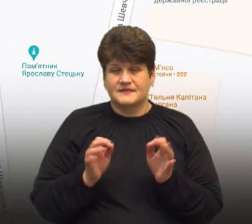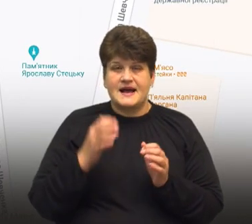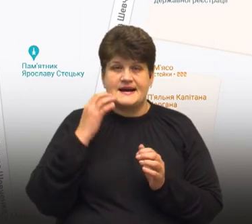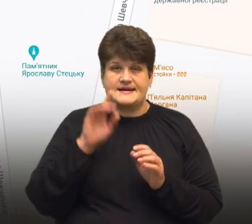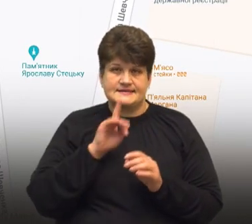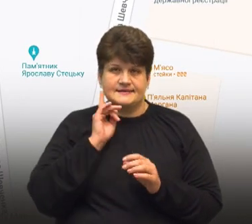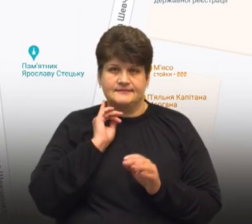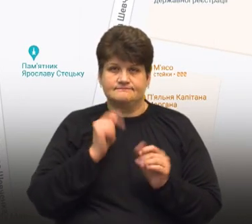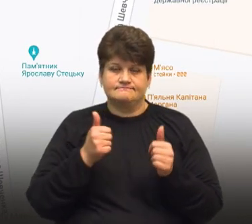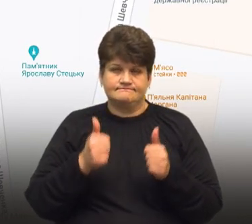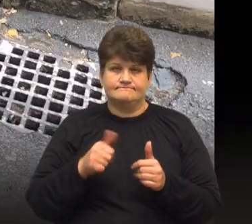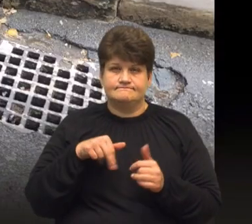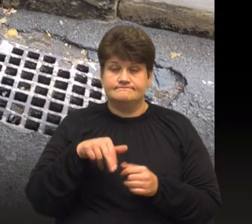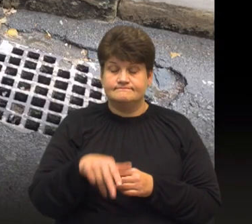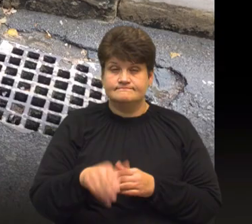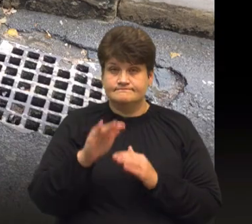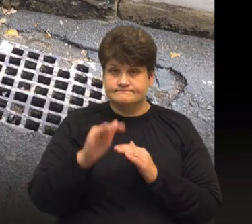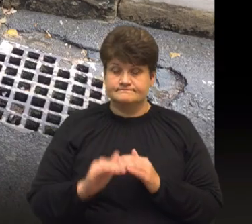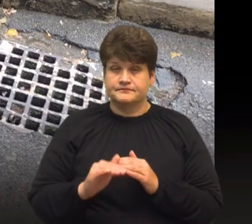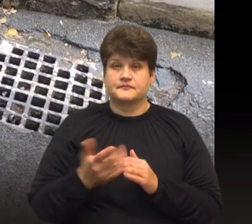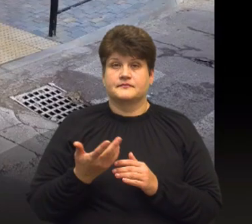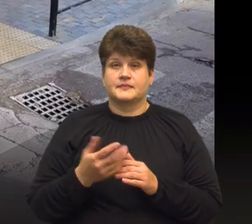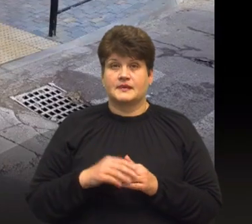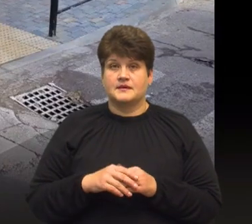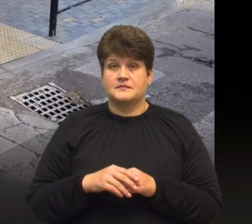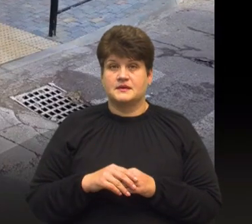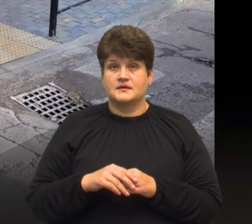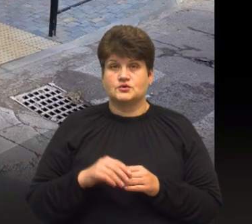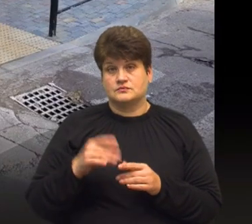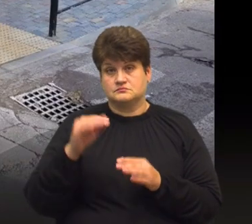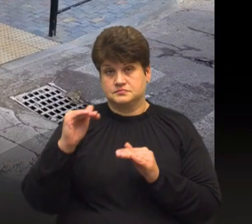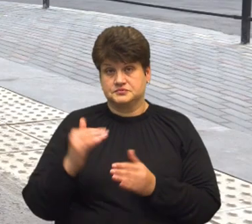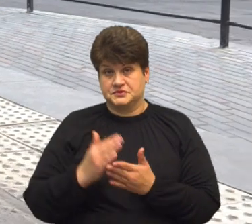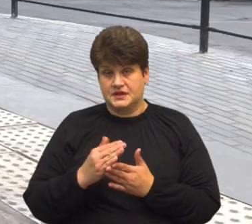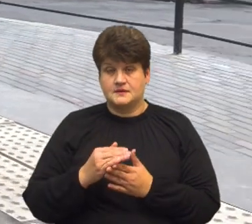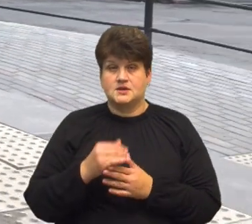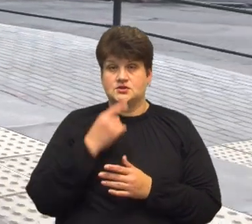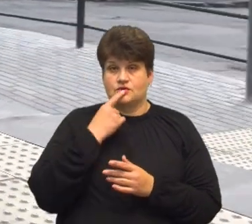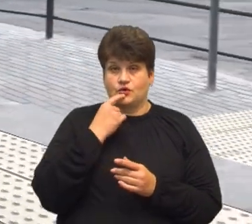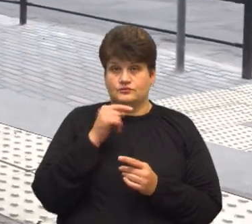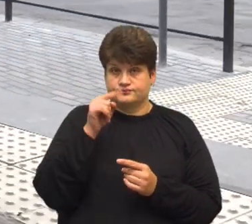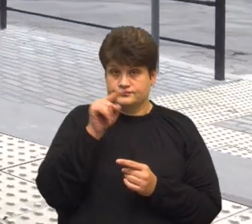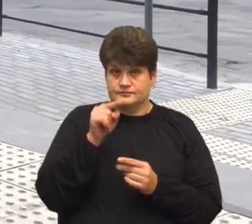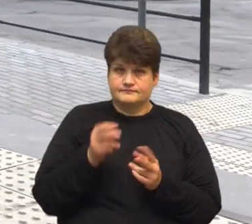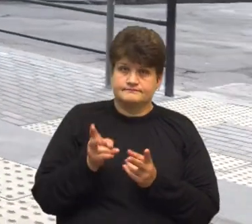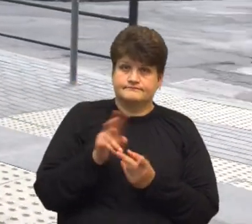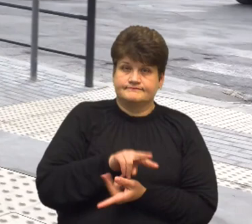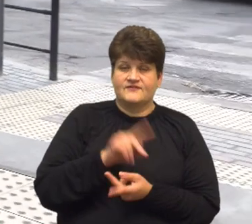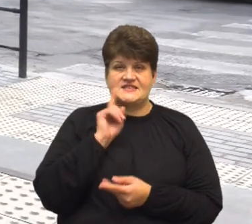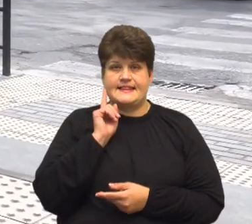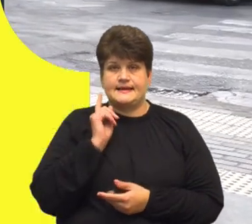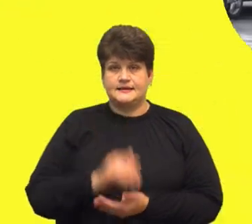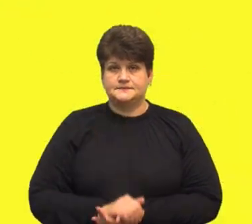пониженням. Якщо в якийсь перехід понижують, ми його з червоної категорії переводимо в зелену. Наталія Бончук, Оксана Галіяш, Суспільні новини,